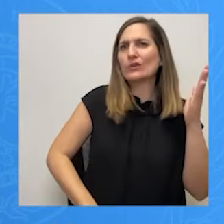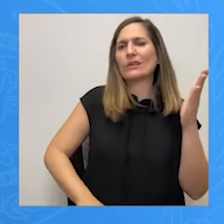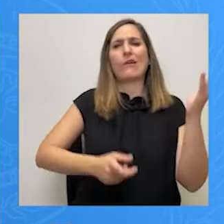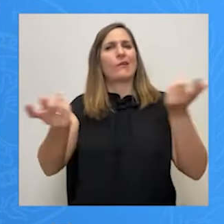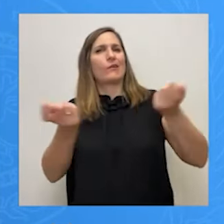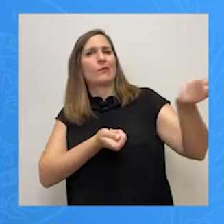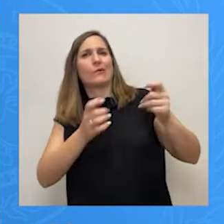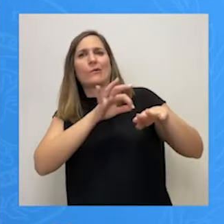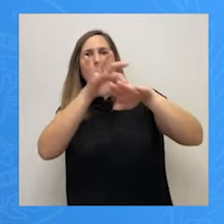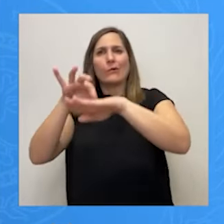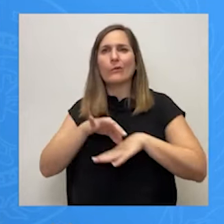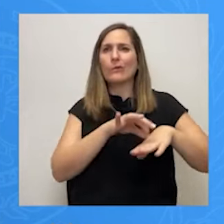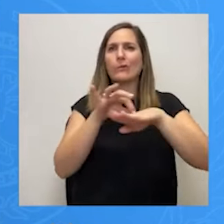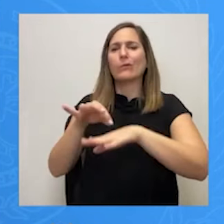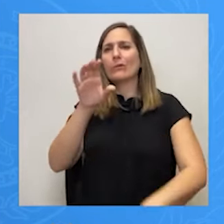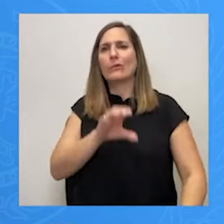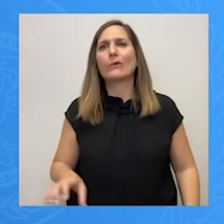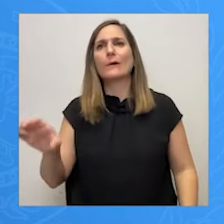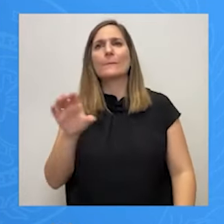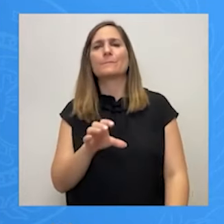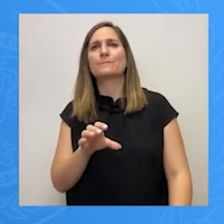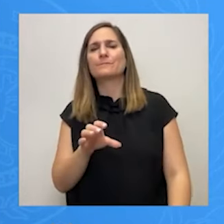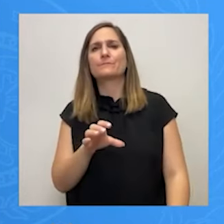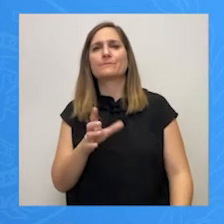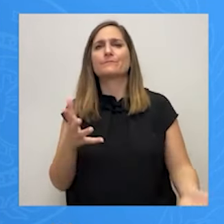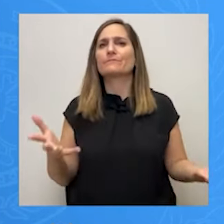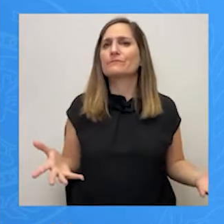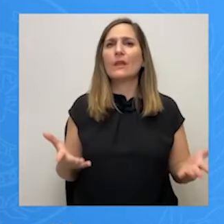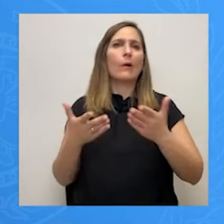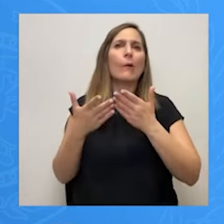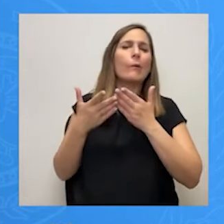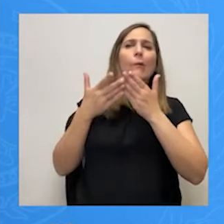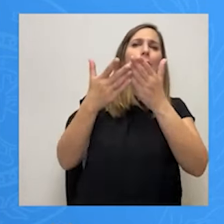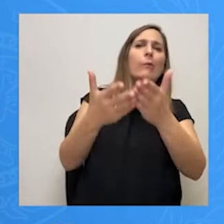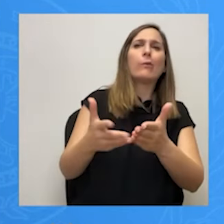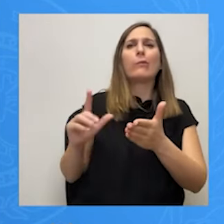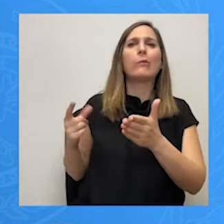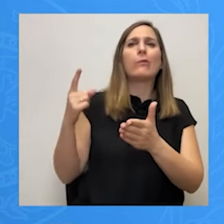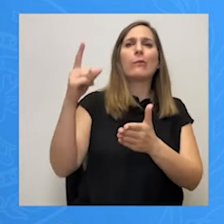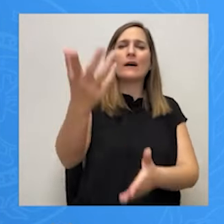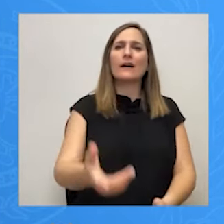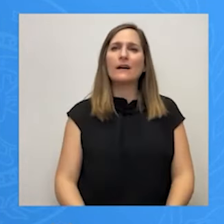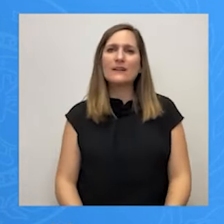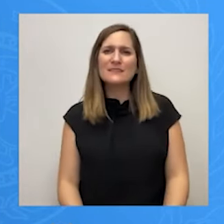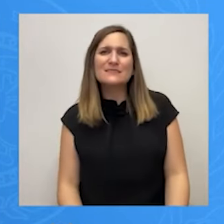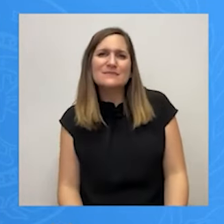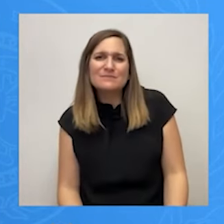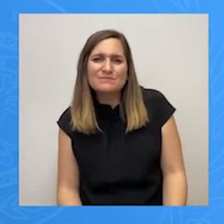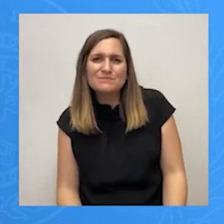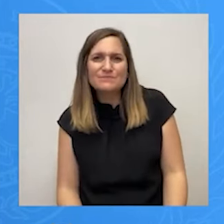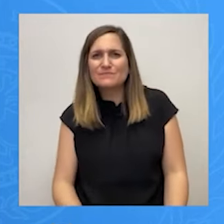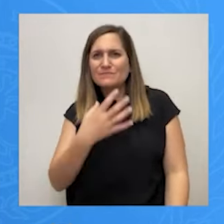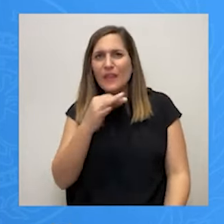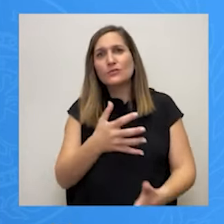στις κρουαζιέρα Γιατί λέει τώρα με την κρουαζιέρα θα μεγαλώσουν τα λεωφορεία